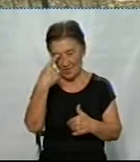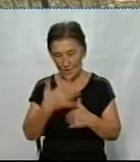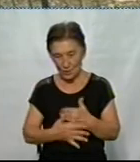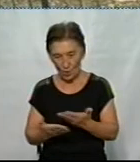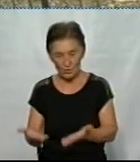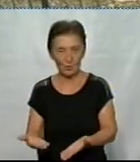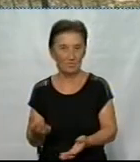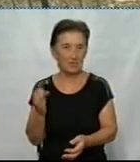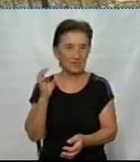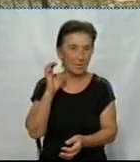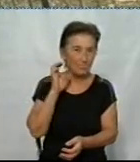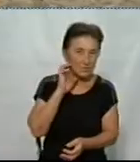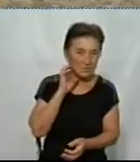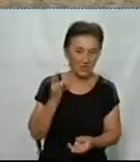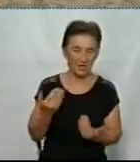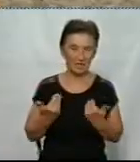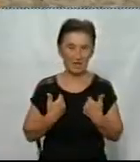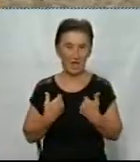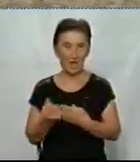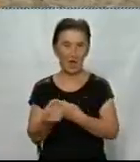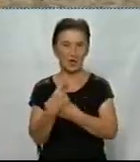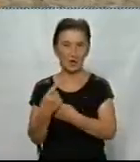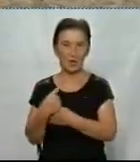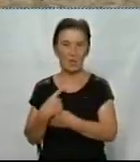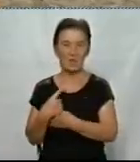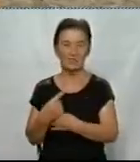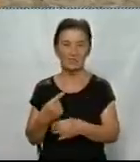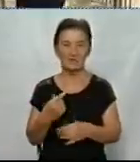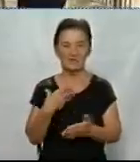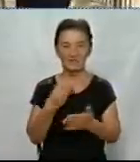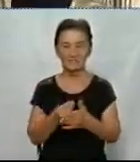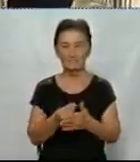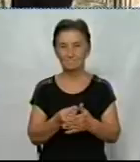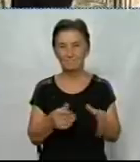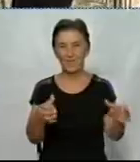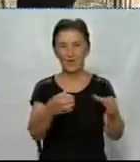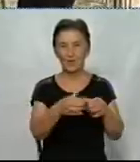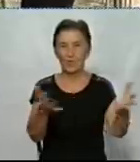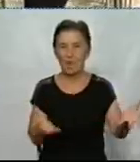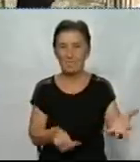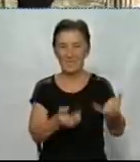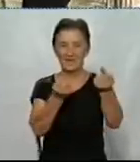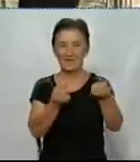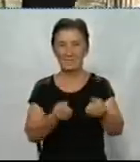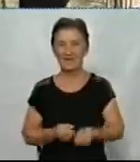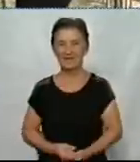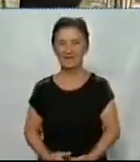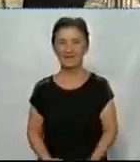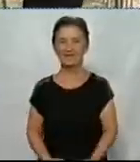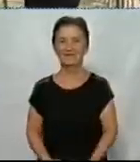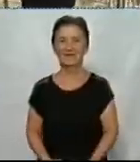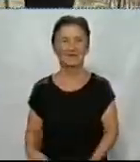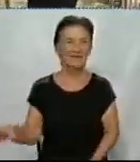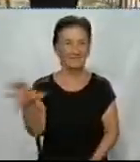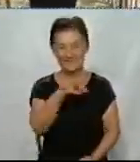і прислухається до твоїх команд. У кожної команди своя група підтримки. Ви команда просто клас, всі рівняйтеся